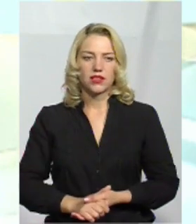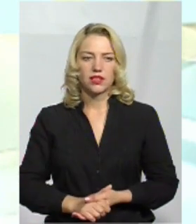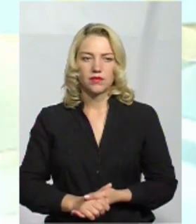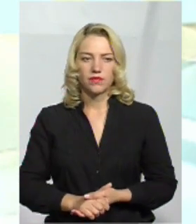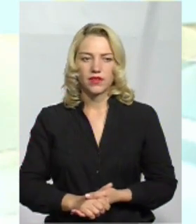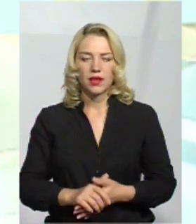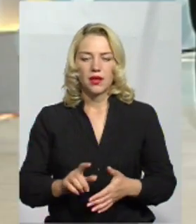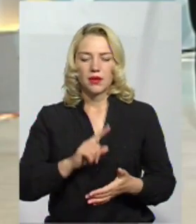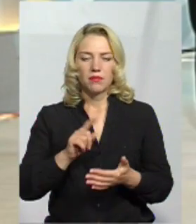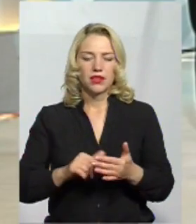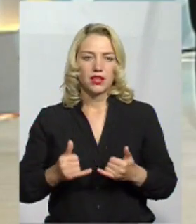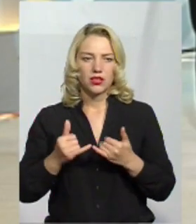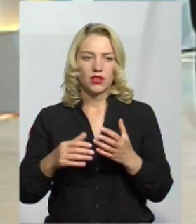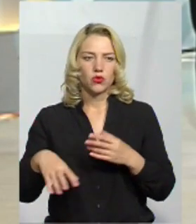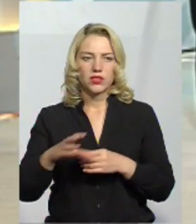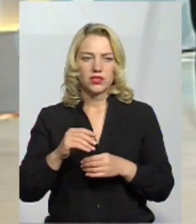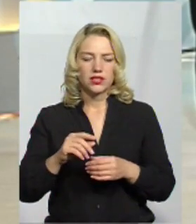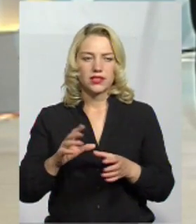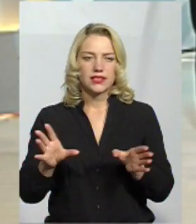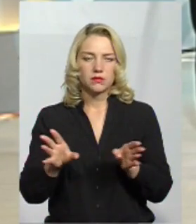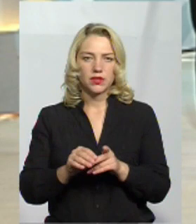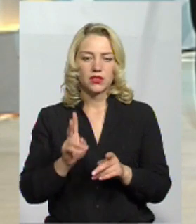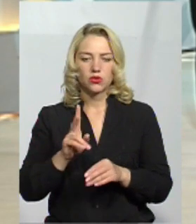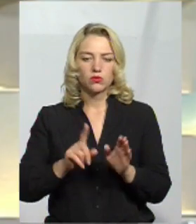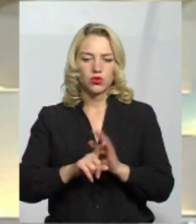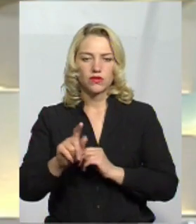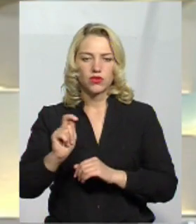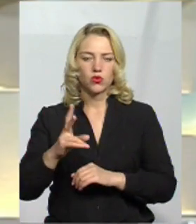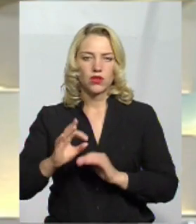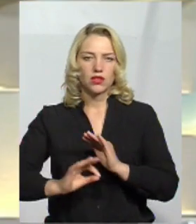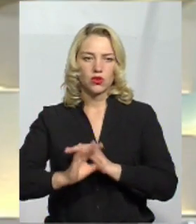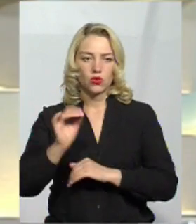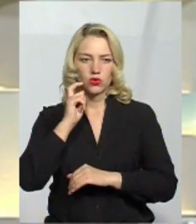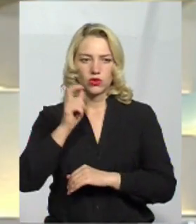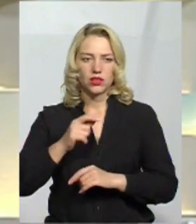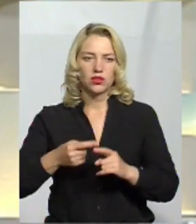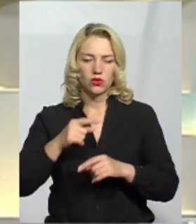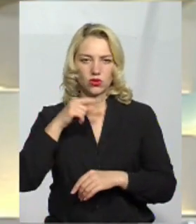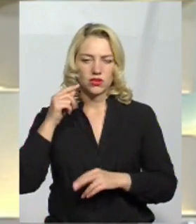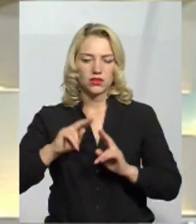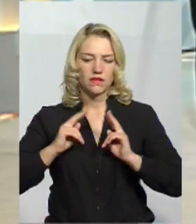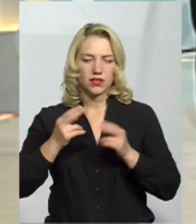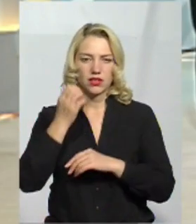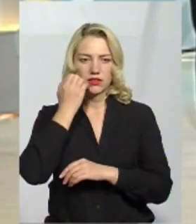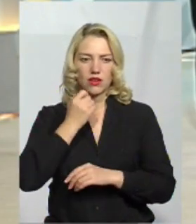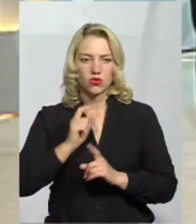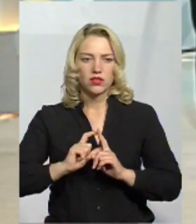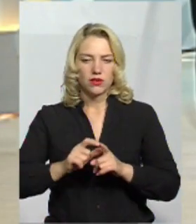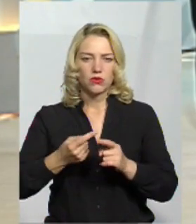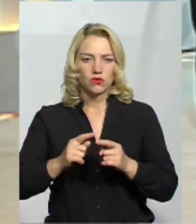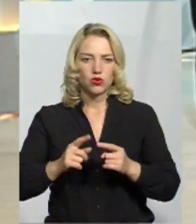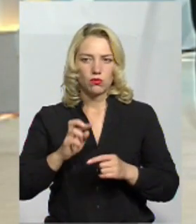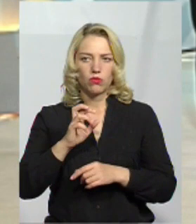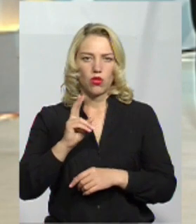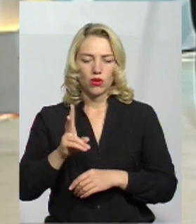І питання спільне для всіх. Хто почав війну на Сході України? Відповідно, Російська Федерація. Дякую за відповіді у цьому